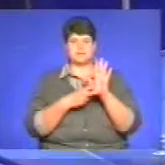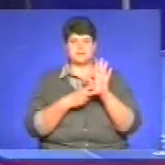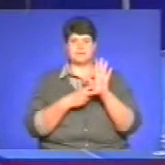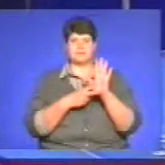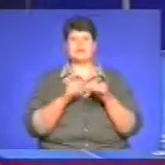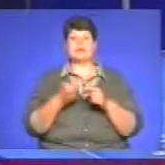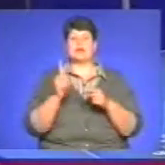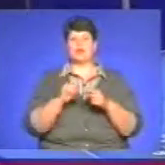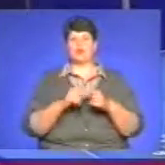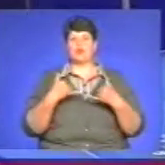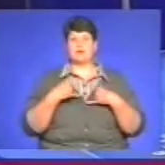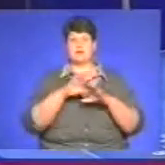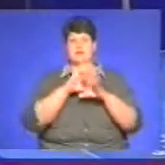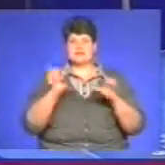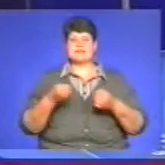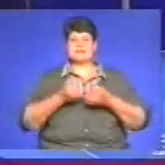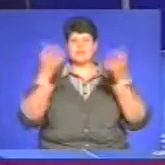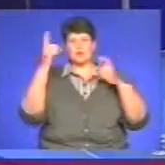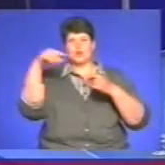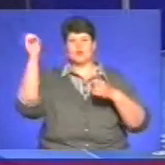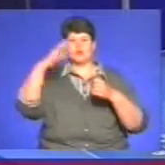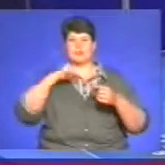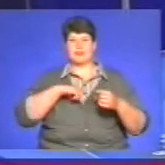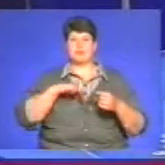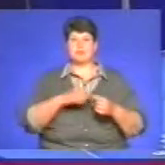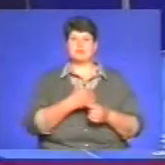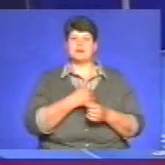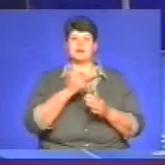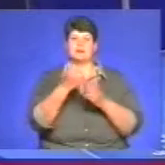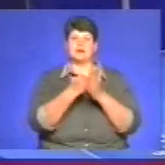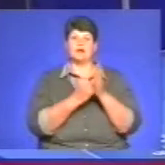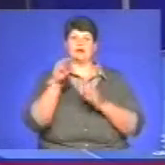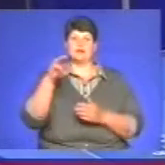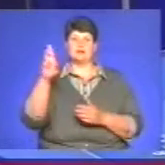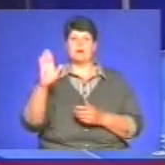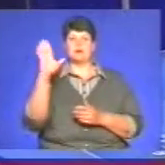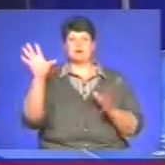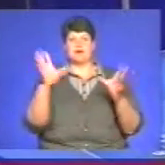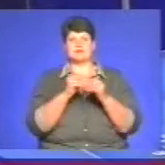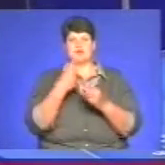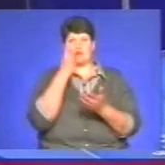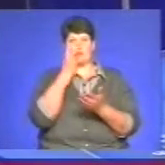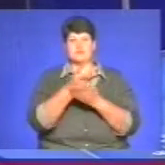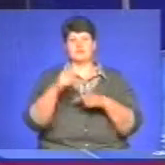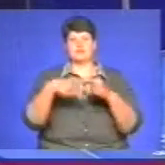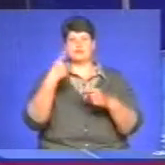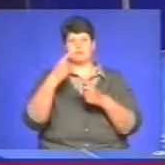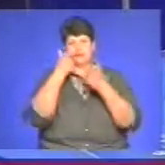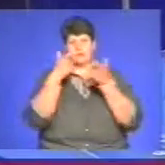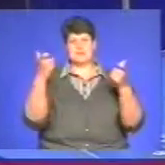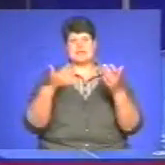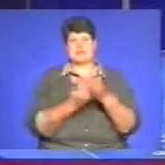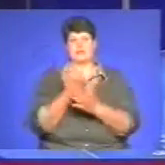На цьому в мене все. Світлого сонячного настрою бажає вам канал ТТБ. Будьте разом з нами і побачимось у наступних інформаційних